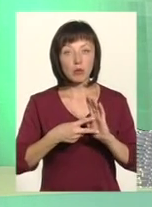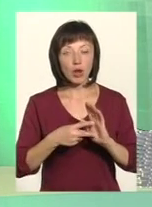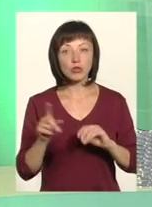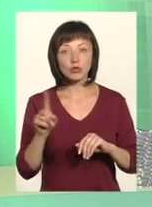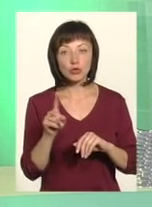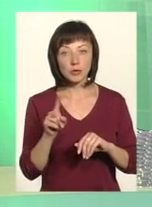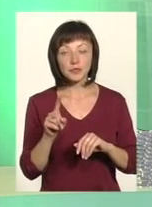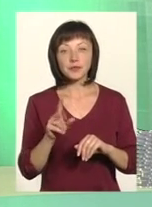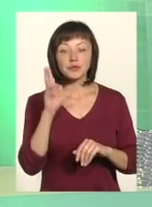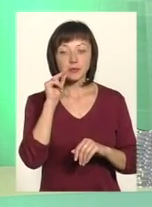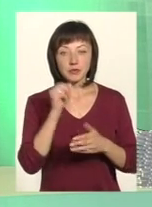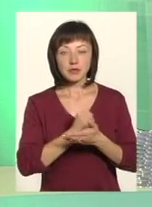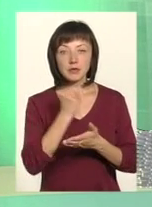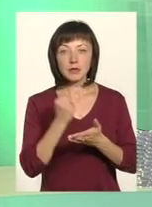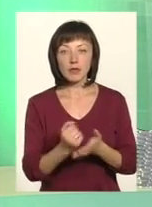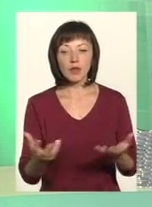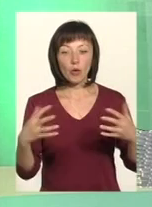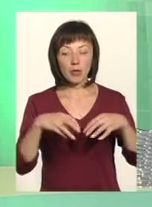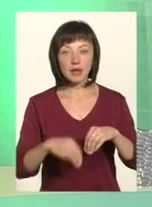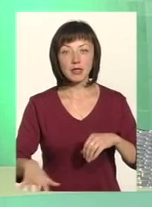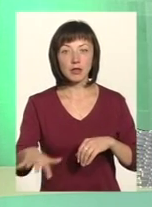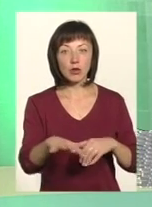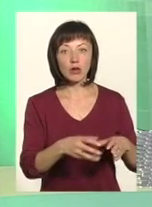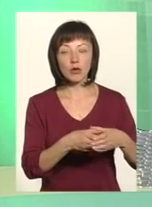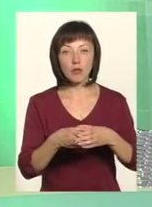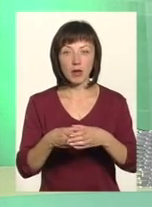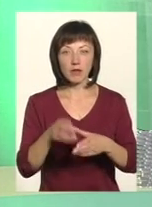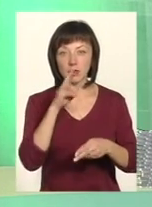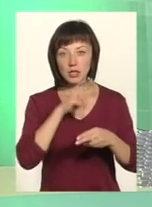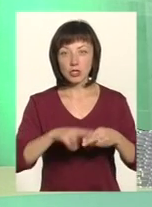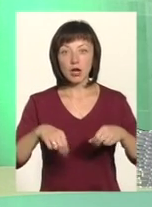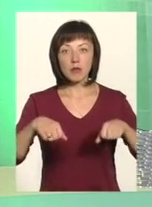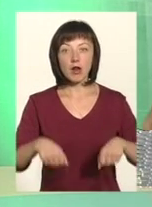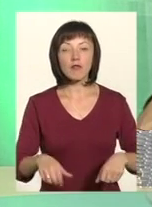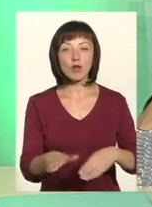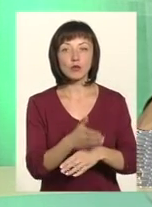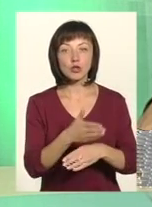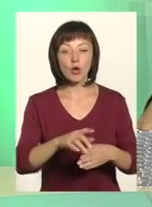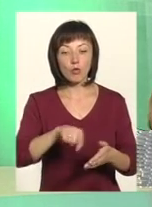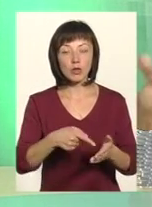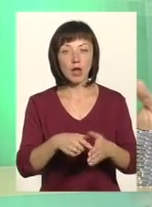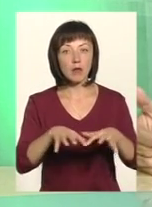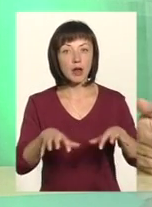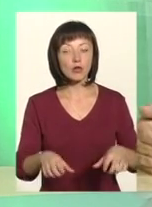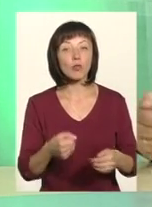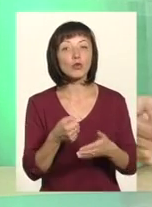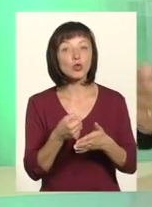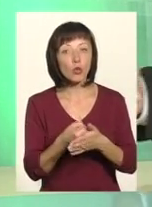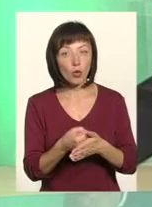з дати затвердження об'єднані територіальні громади, громада втрачає право розпоряджатися комунальним майном, до